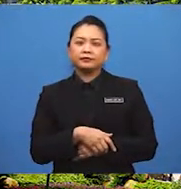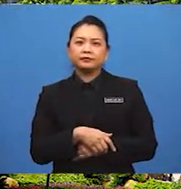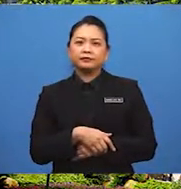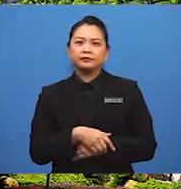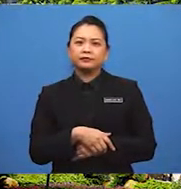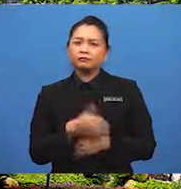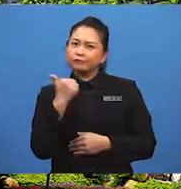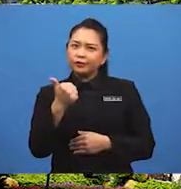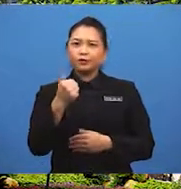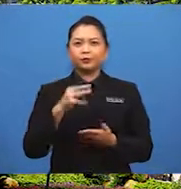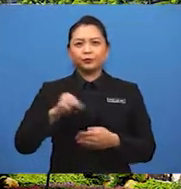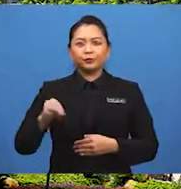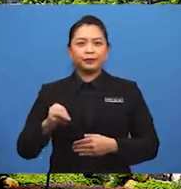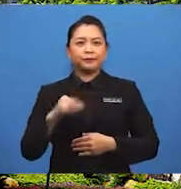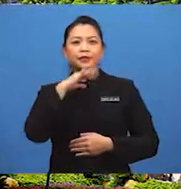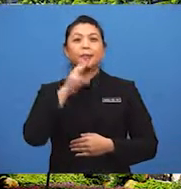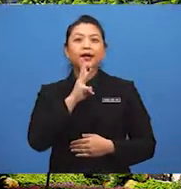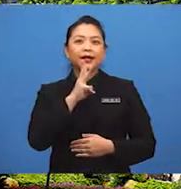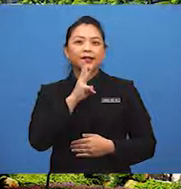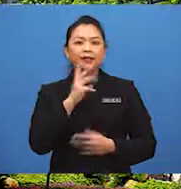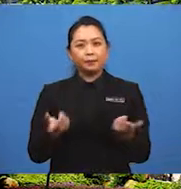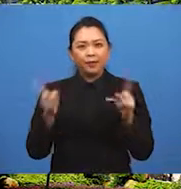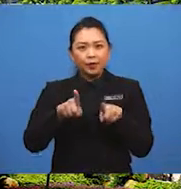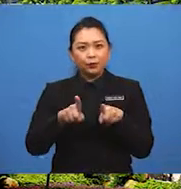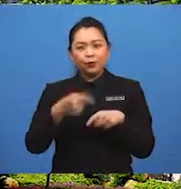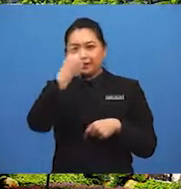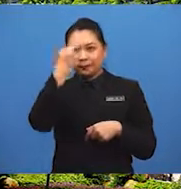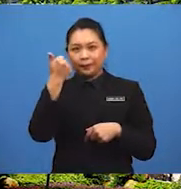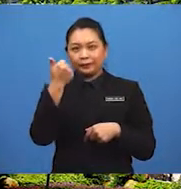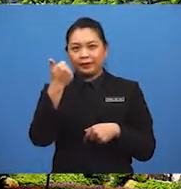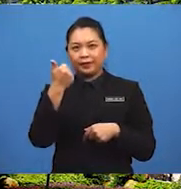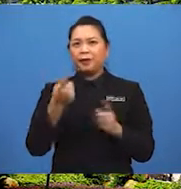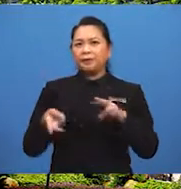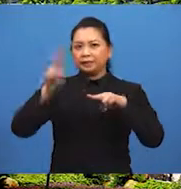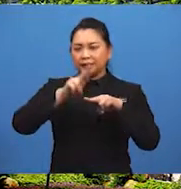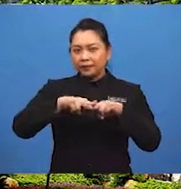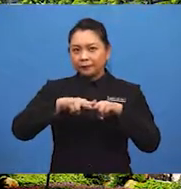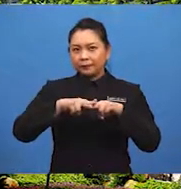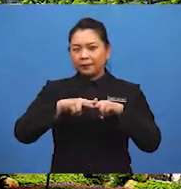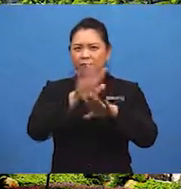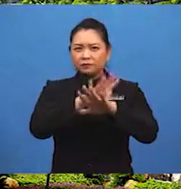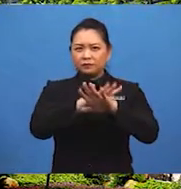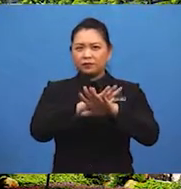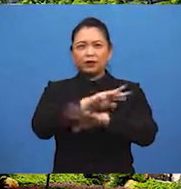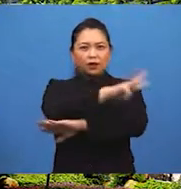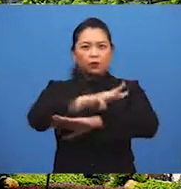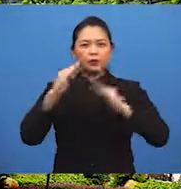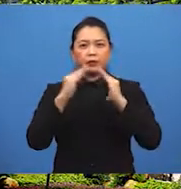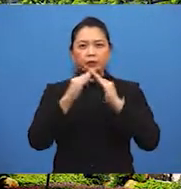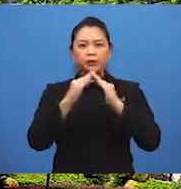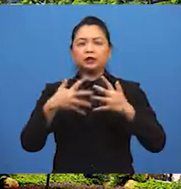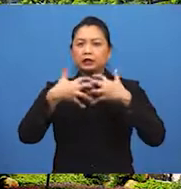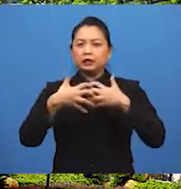Bagus, murid-murid. Pencemaran air berlaku akibat pertambahan pesat kawasan perumahan dan